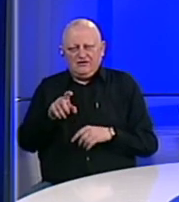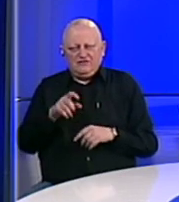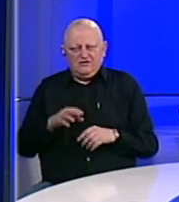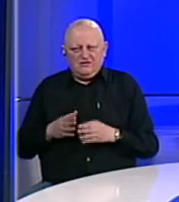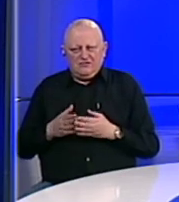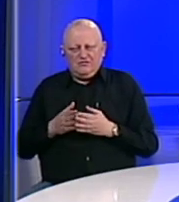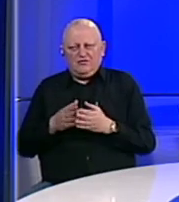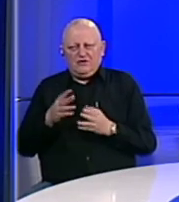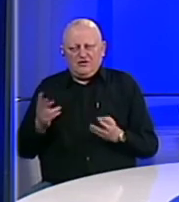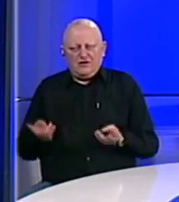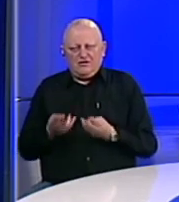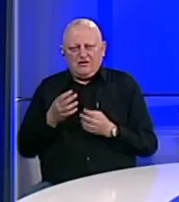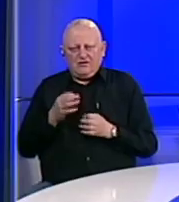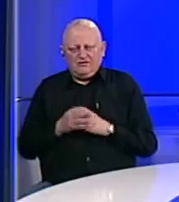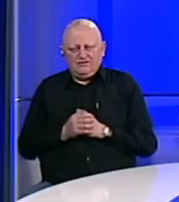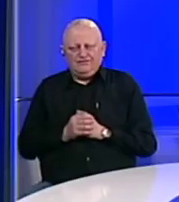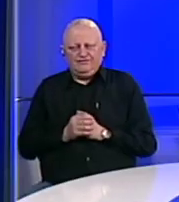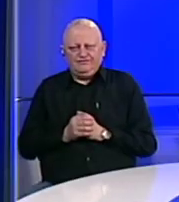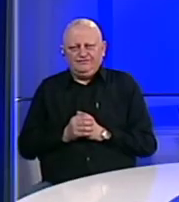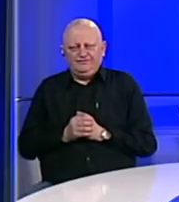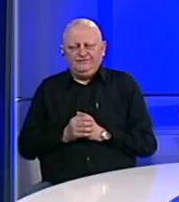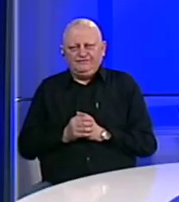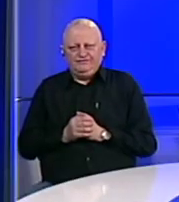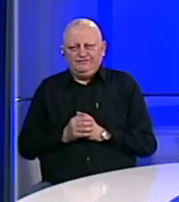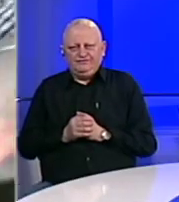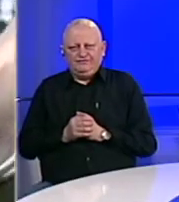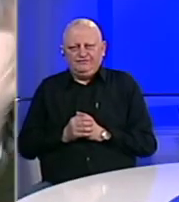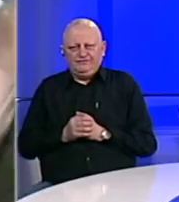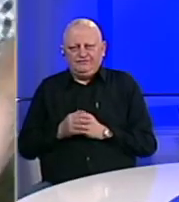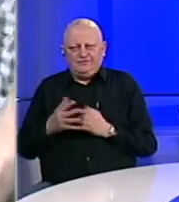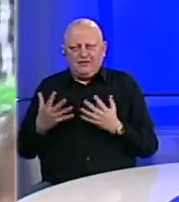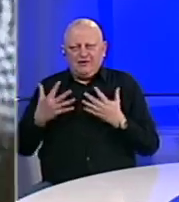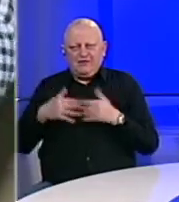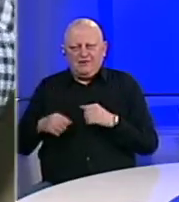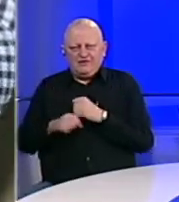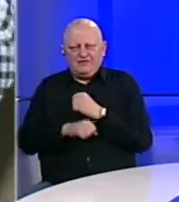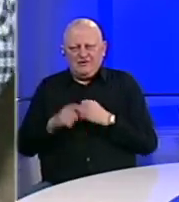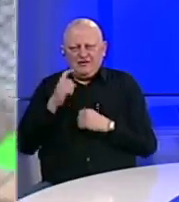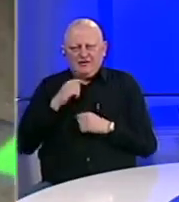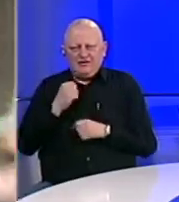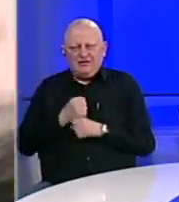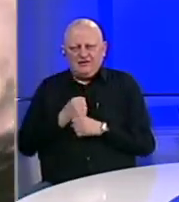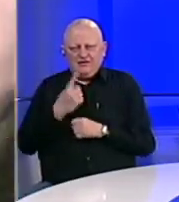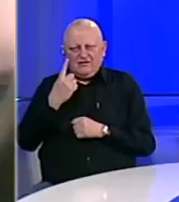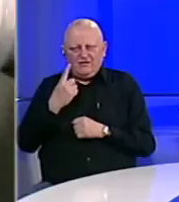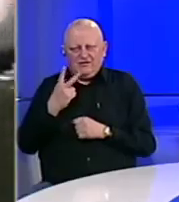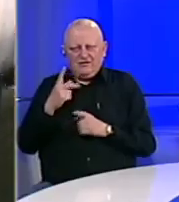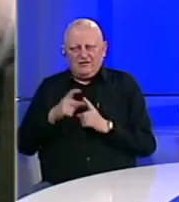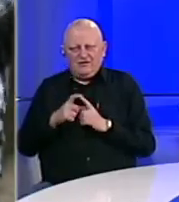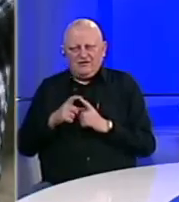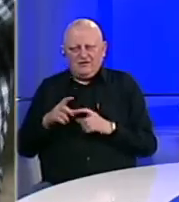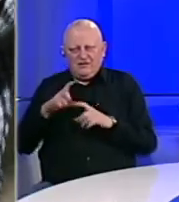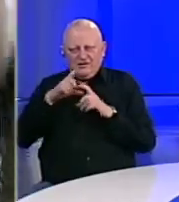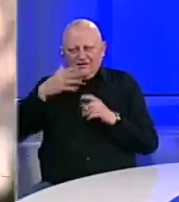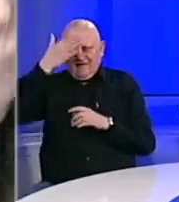prebrodimo što bezbolnije. Ekipa Mašinskog fakulteta u Zenici napravila je prvi 3D printani